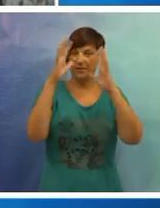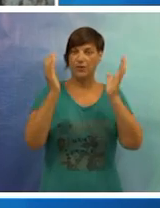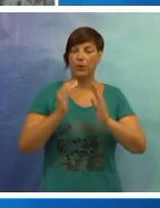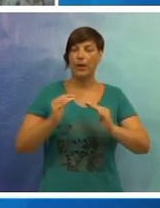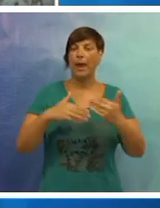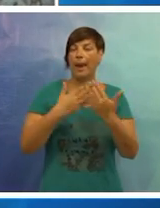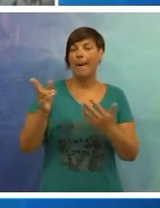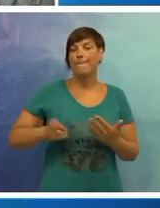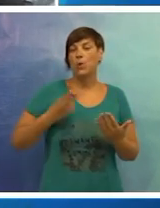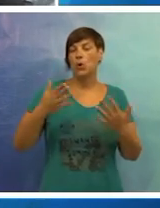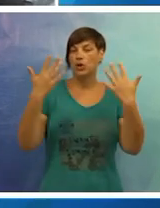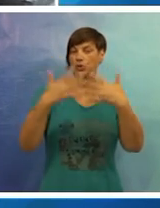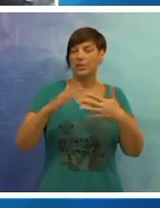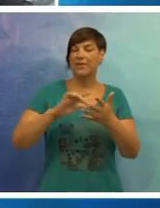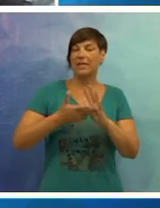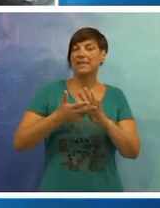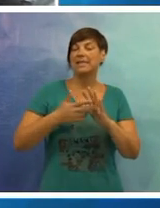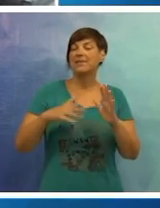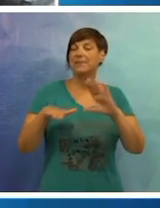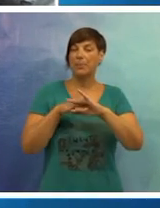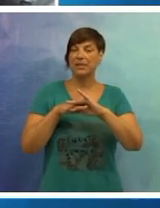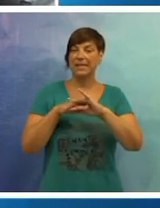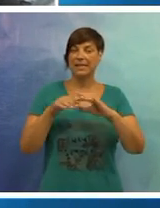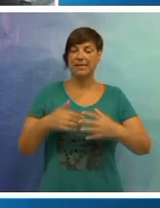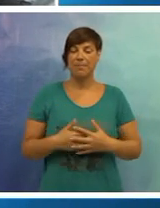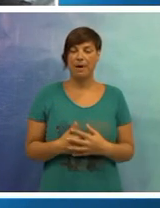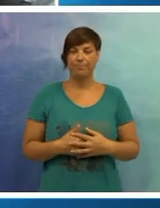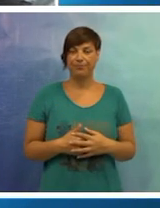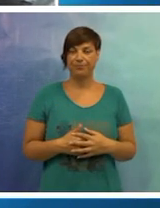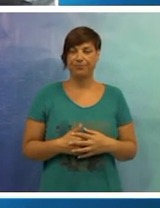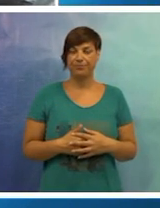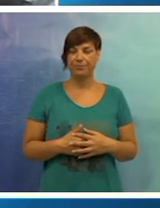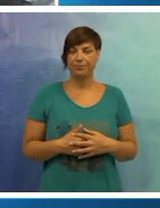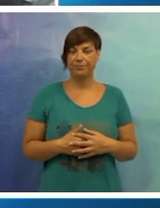kako je novi vizualni identitet na ponos ustanovi, ali i svim njezinim zaposlenicima.